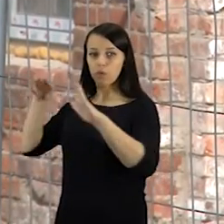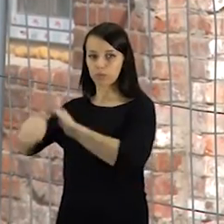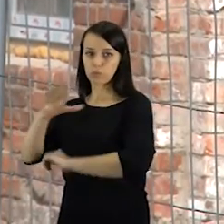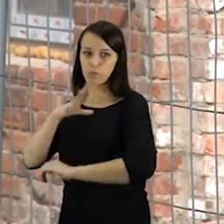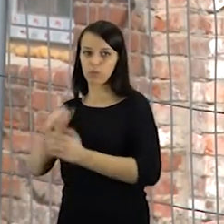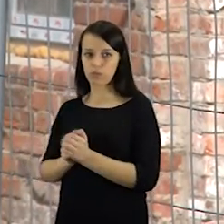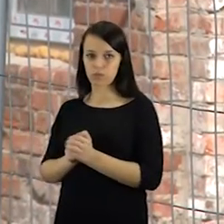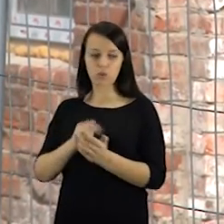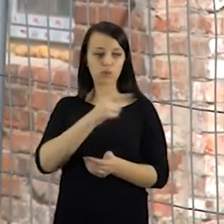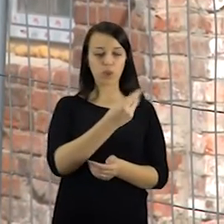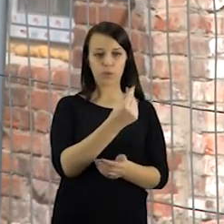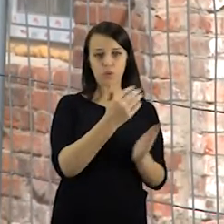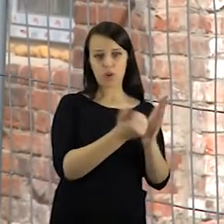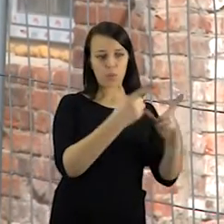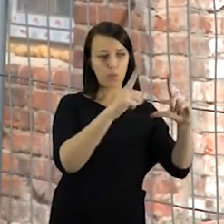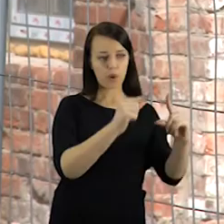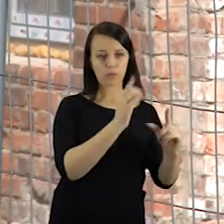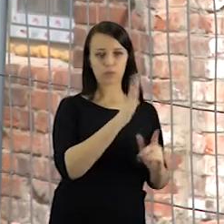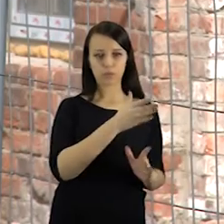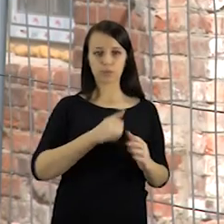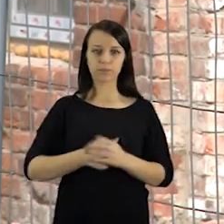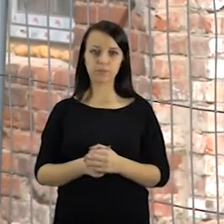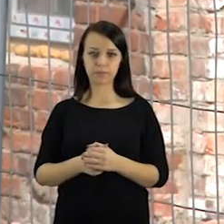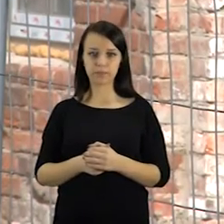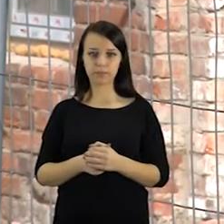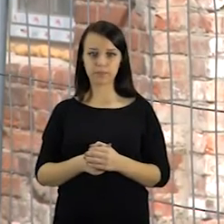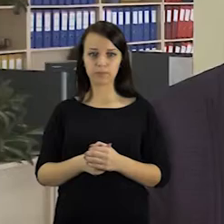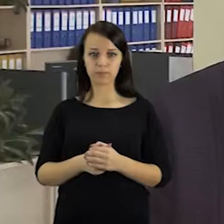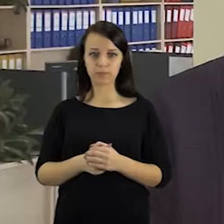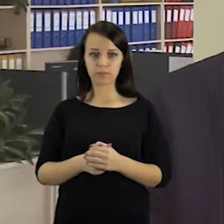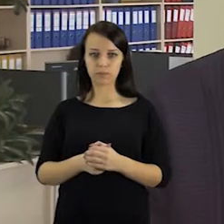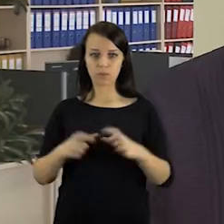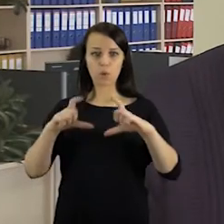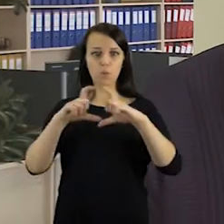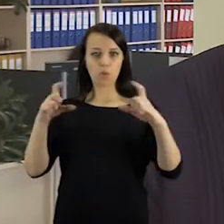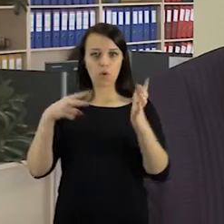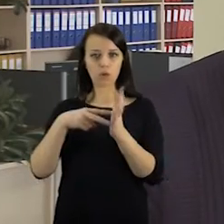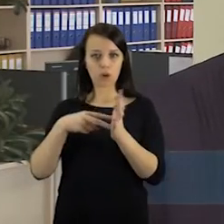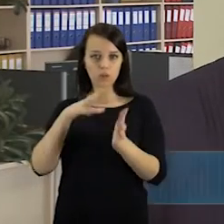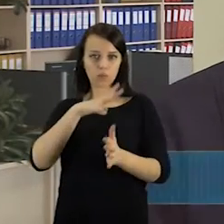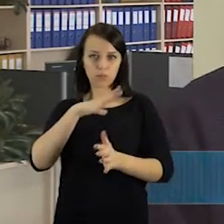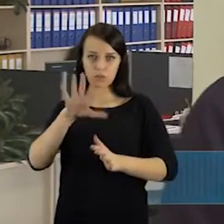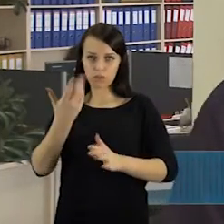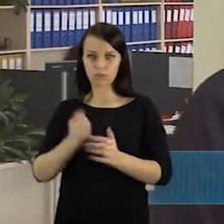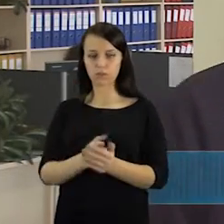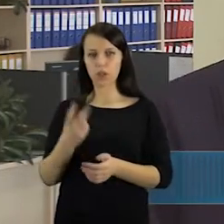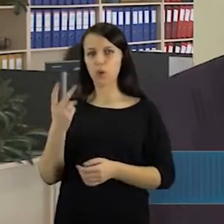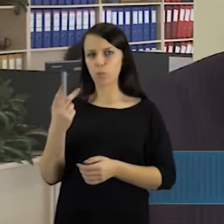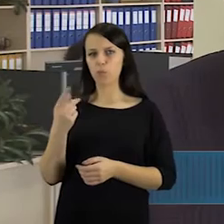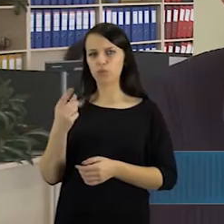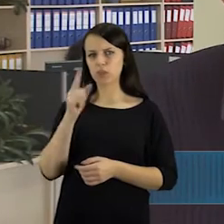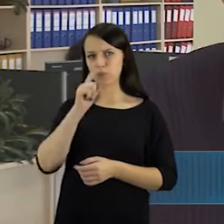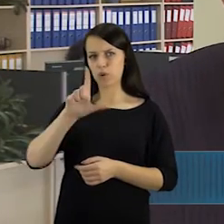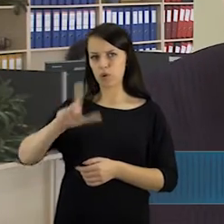tai gerokai, daugiau negu būtų galima tikėtis gauti už menų inkubatoriaus pastatą. Ten mes pardavėm už pusantro